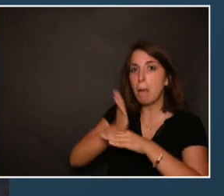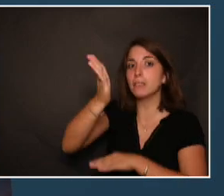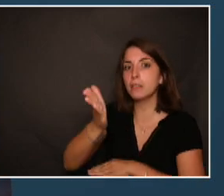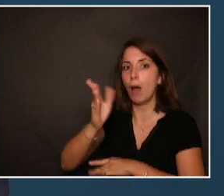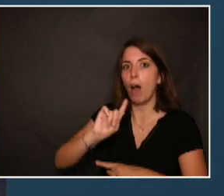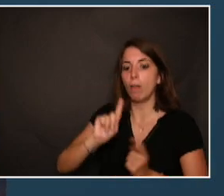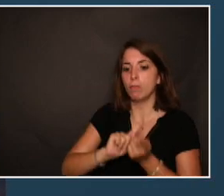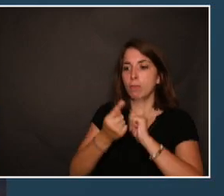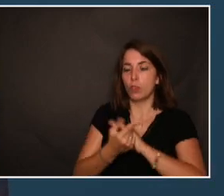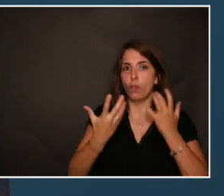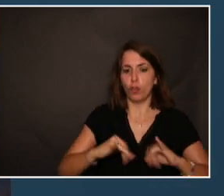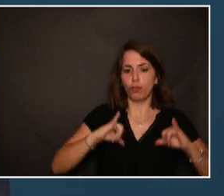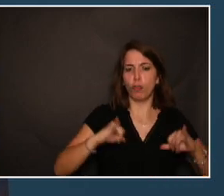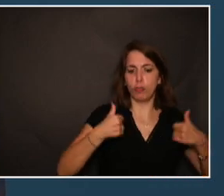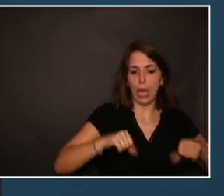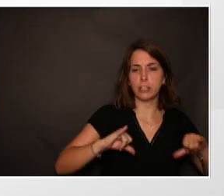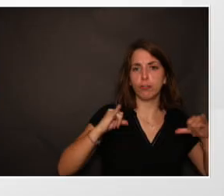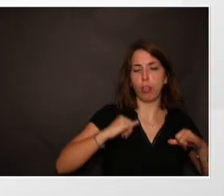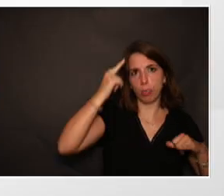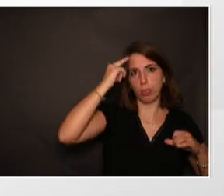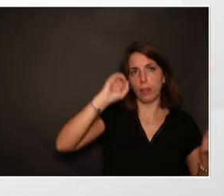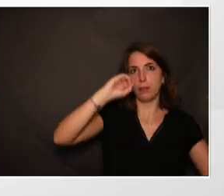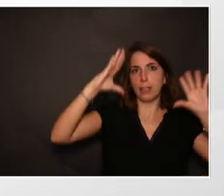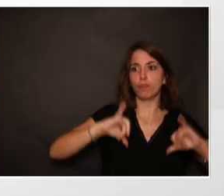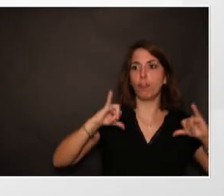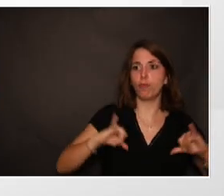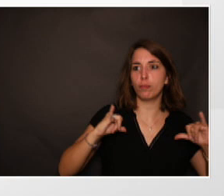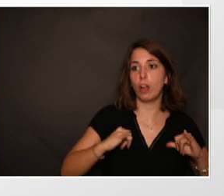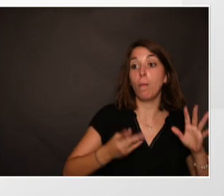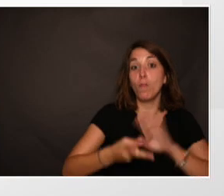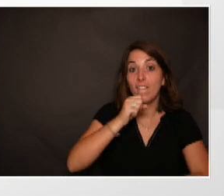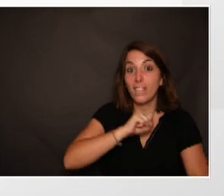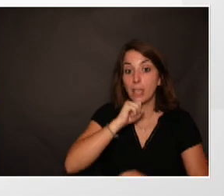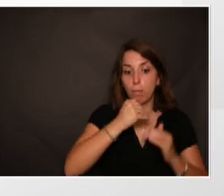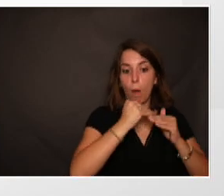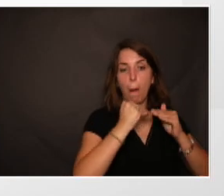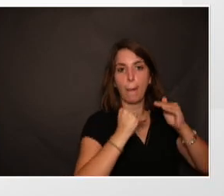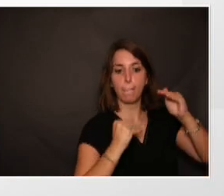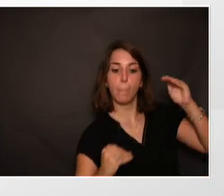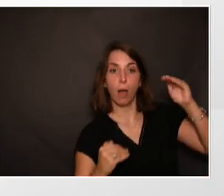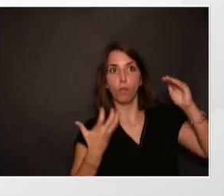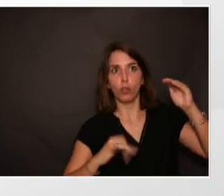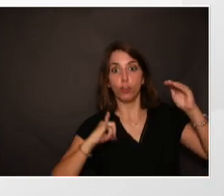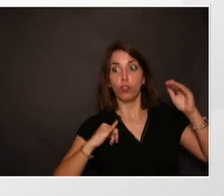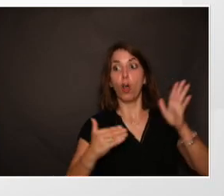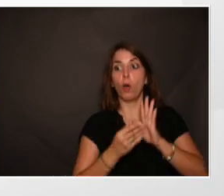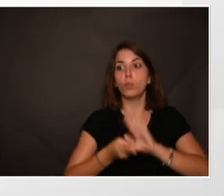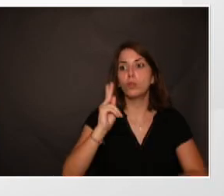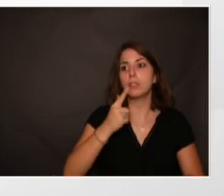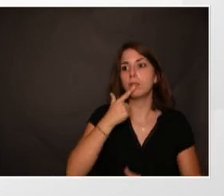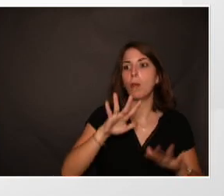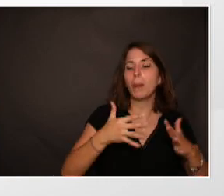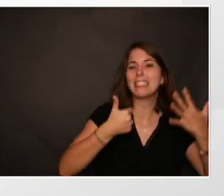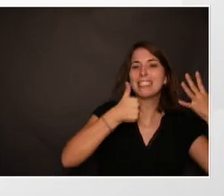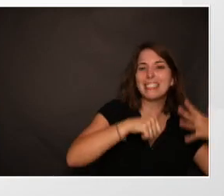à se sentir jeune et vouloir rester jeune dans sa tête. Et plus on va vieillir, plus l'écart va se creuser avec un écart qui est à peu près de 16